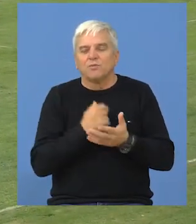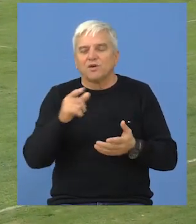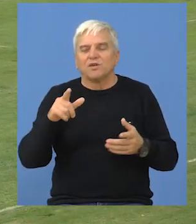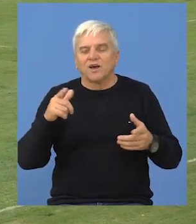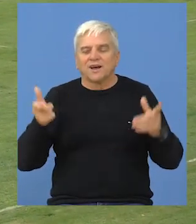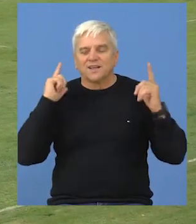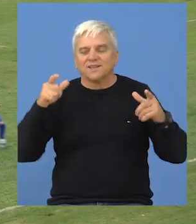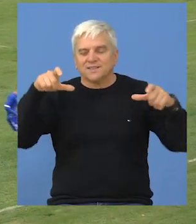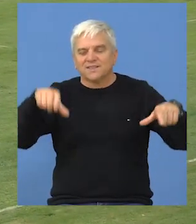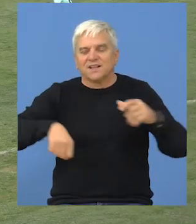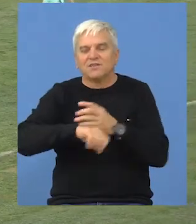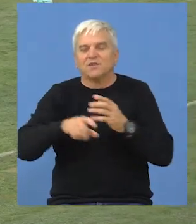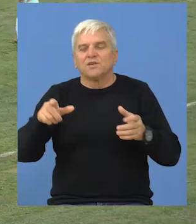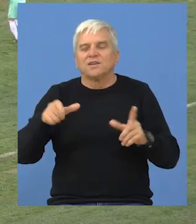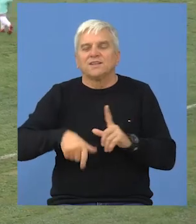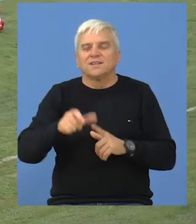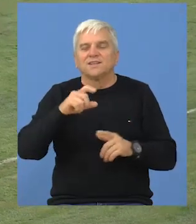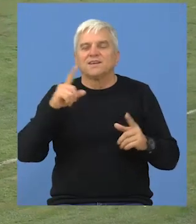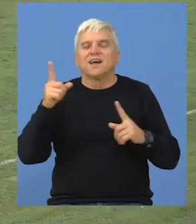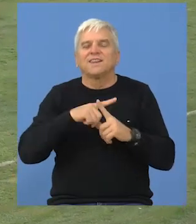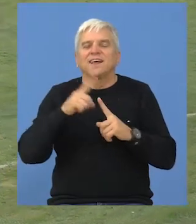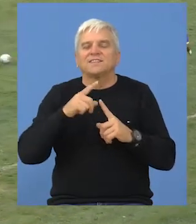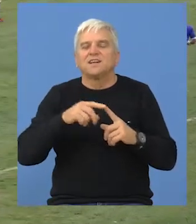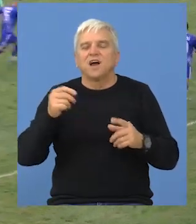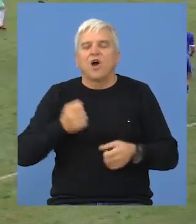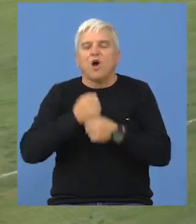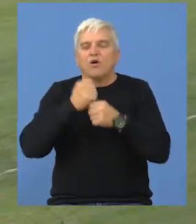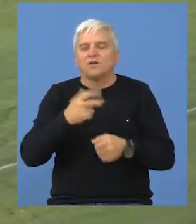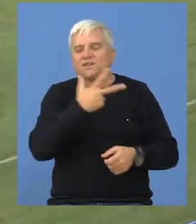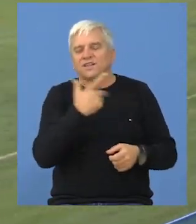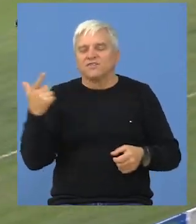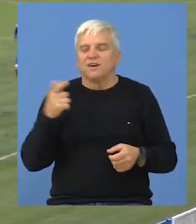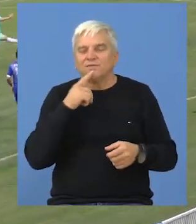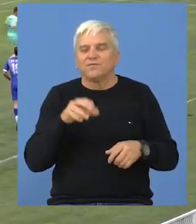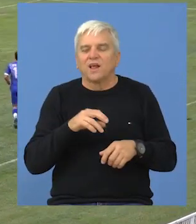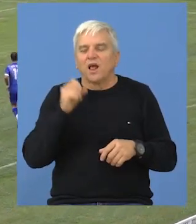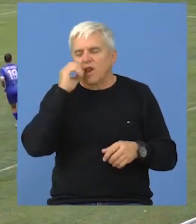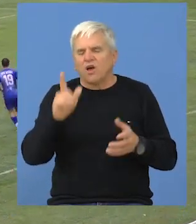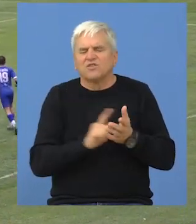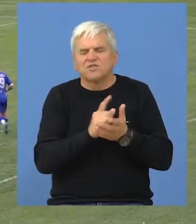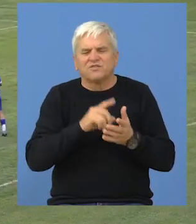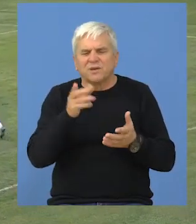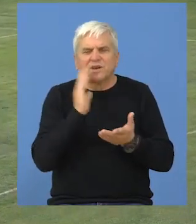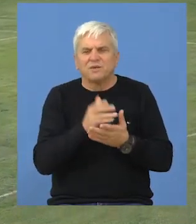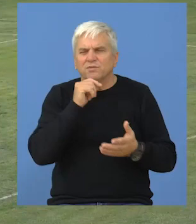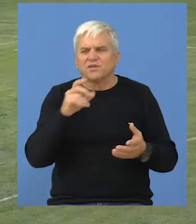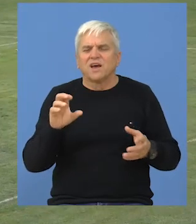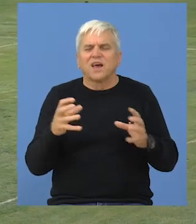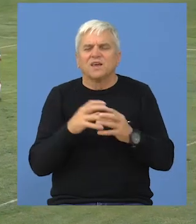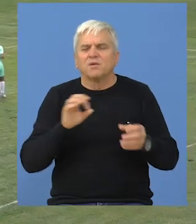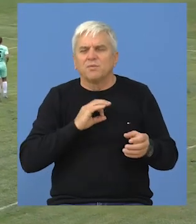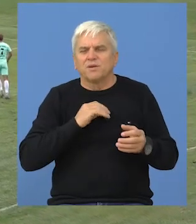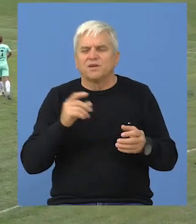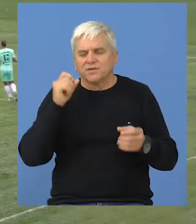savladao je na gradskom stadionu Kretise ekipu tekstilce iz Ođaka sa 3 prema 2. Po veoma lošim vremenskim uslovima